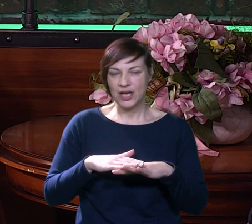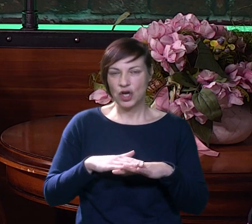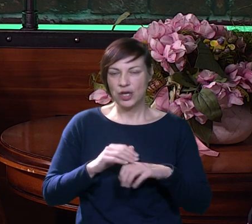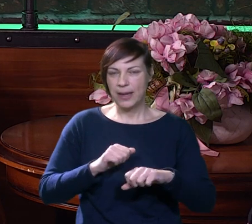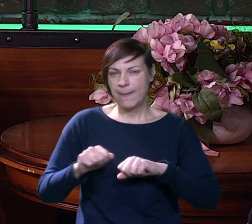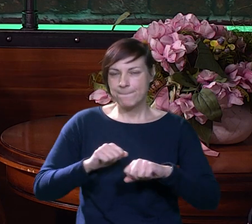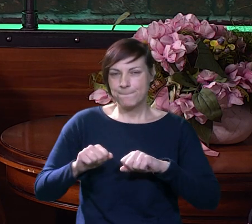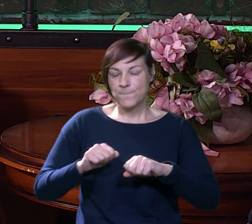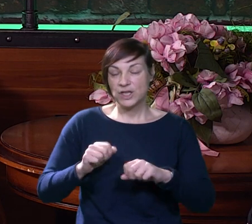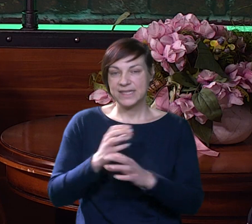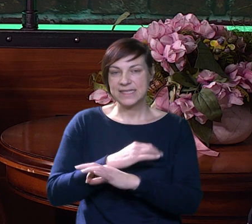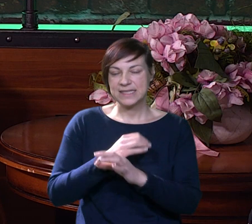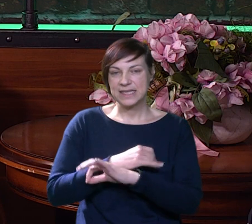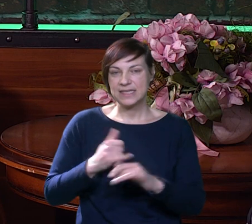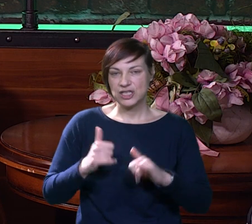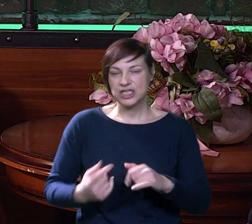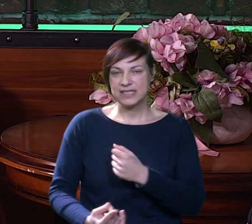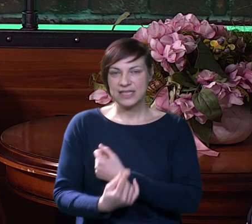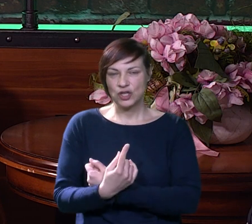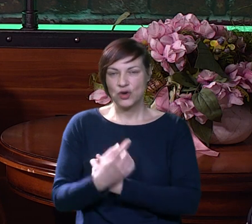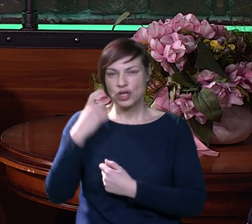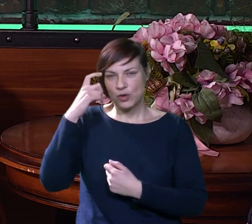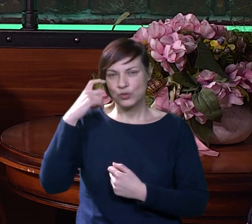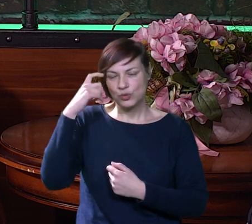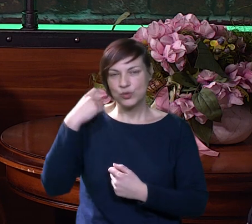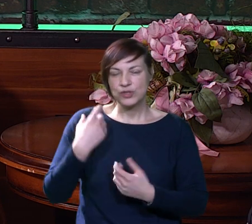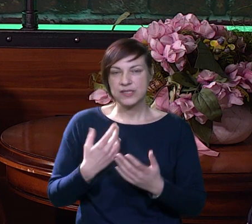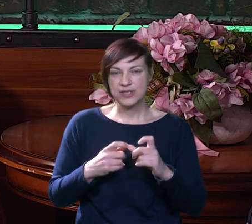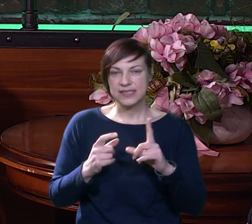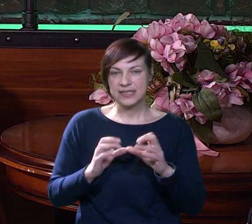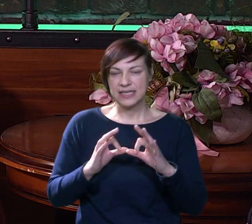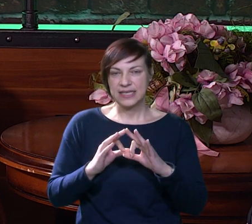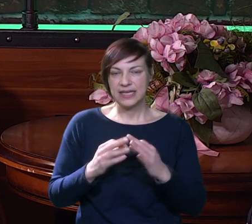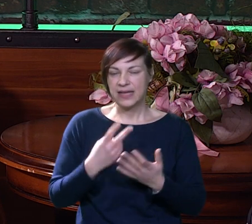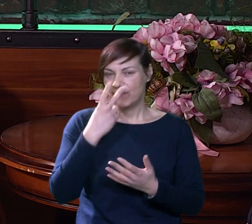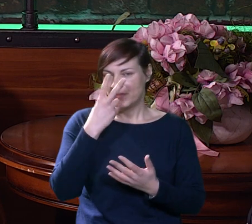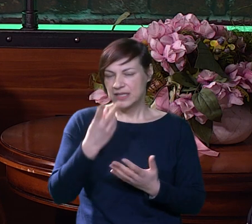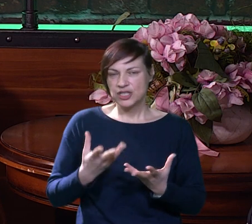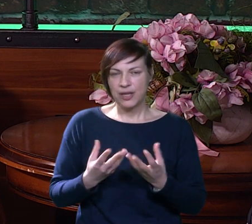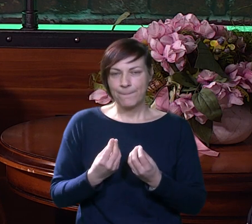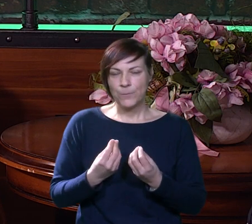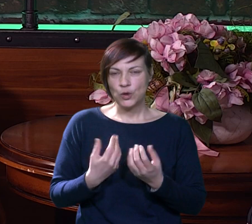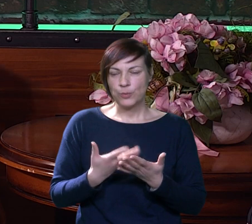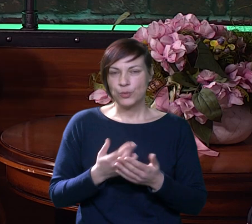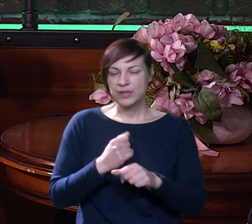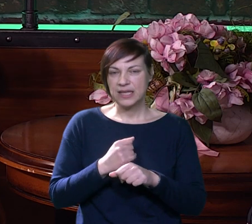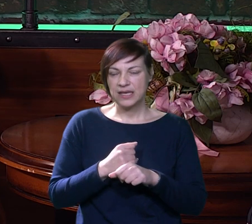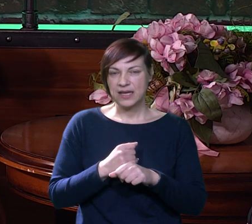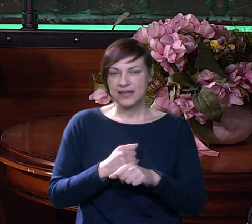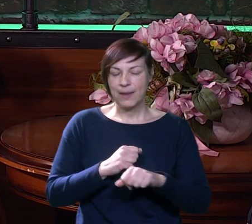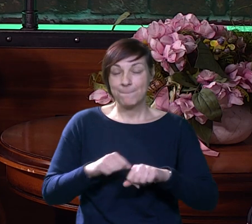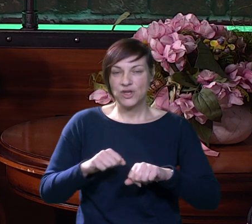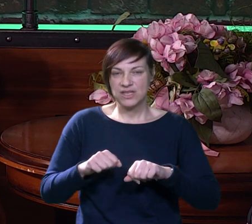potres, nažalost, sa što se dogodilo u Turskoj i u Siriji, vi ćete vidjeti često puta da rade